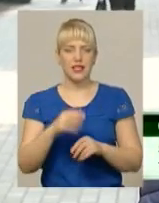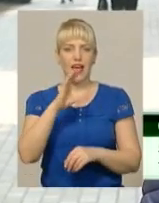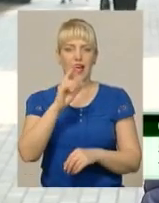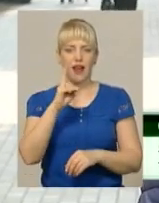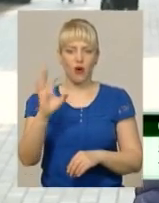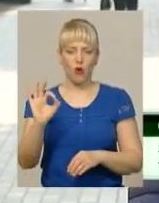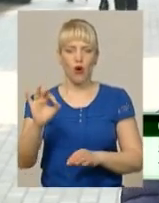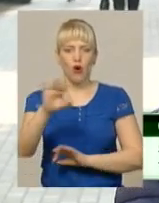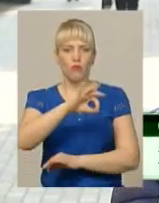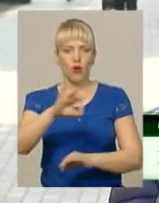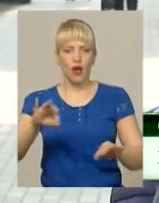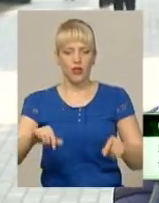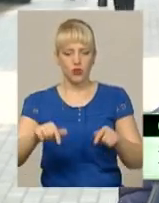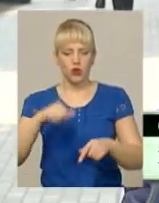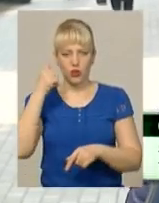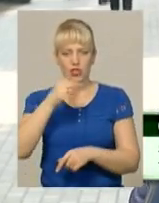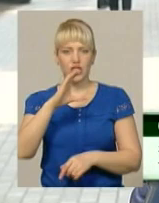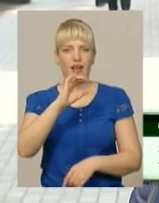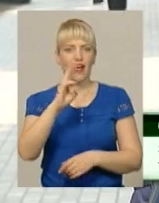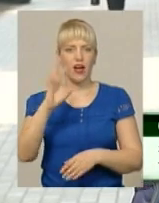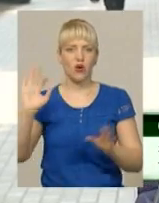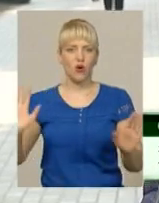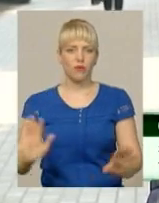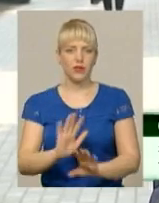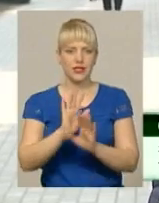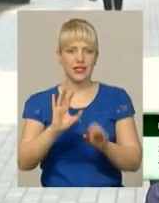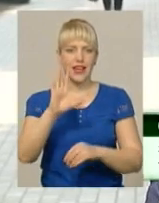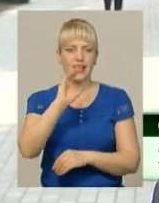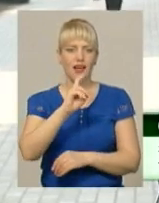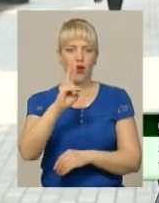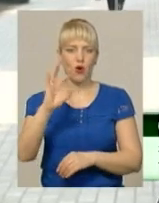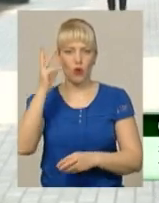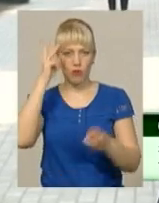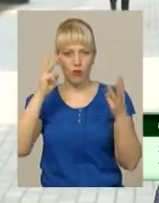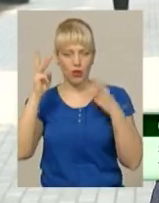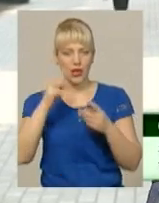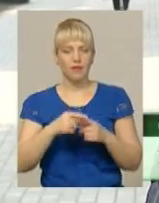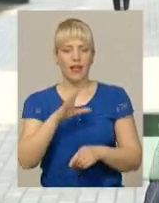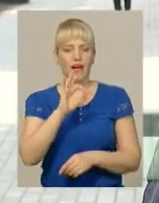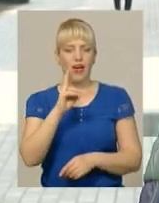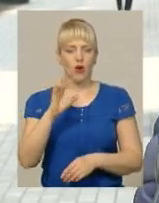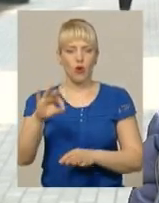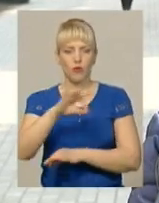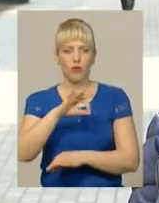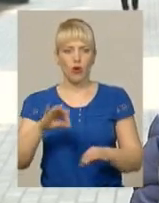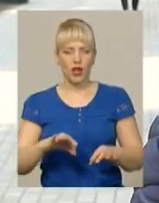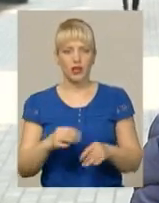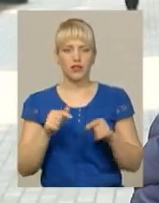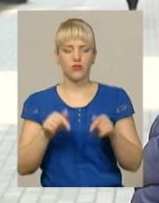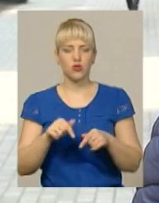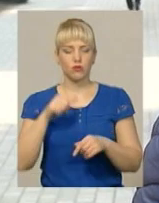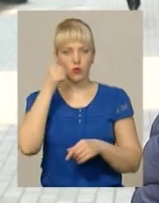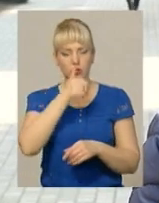-проект цьогоріч, еко-пісня та співана поезія та еко-мода. Еко-проект номінації, яка цьогоріч буде